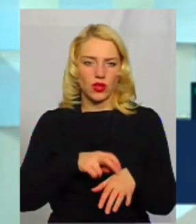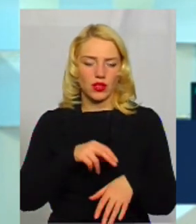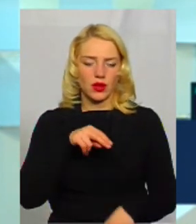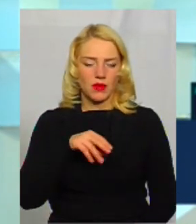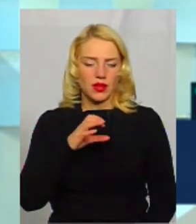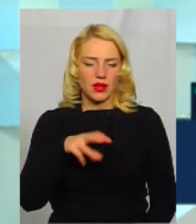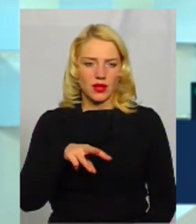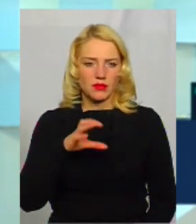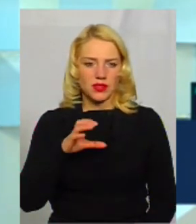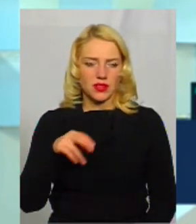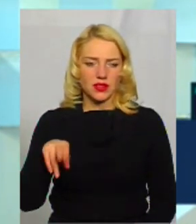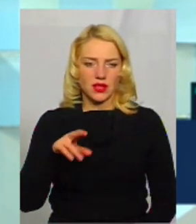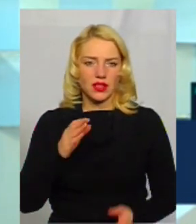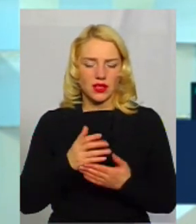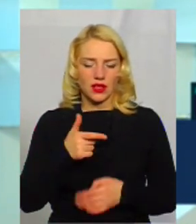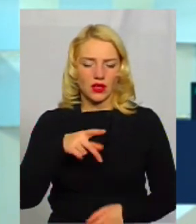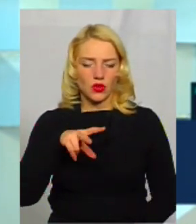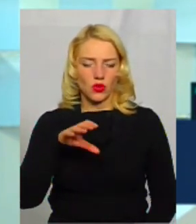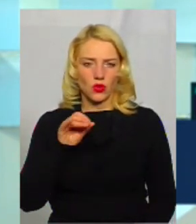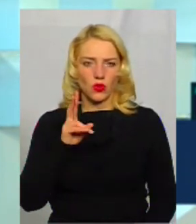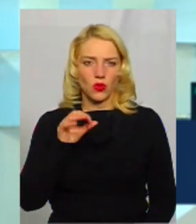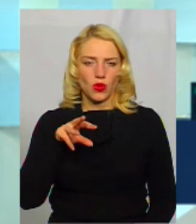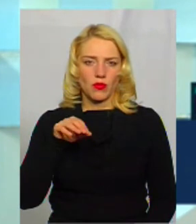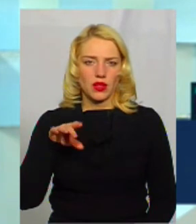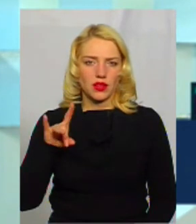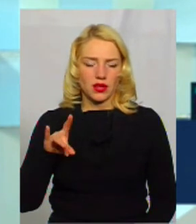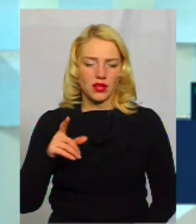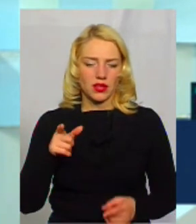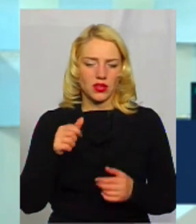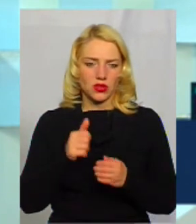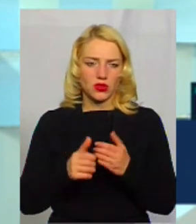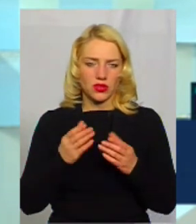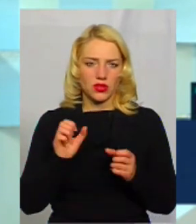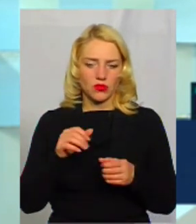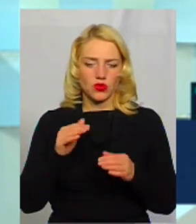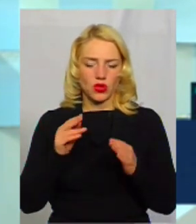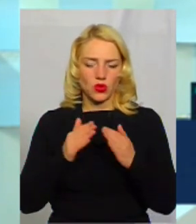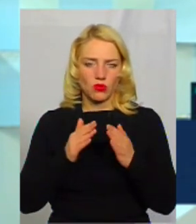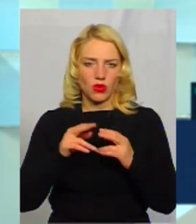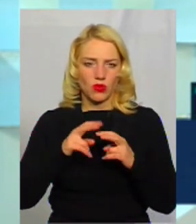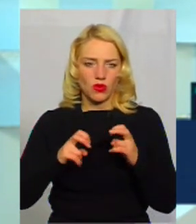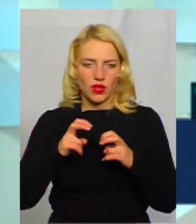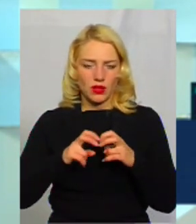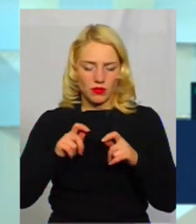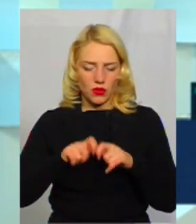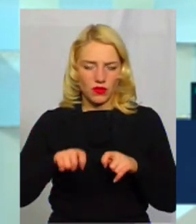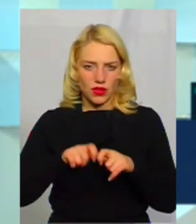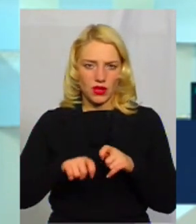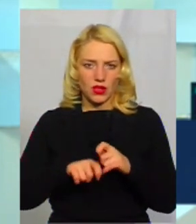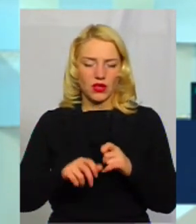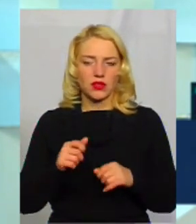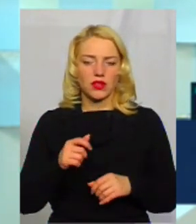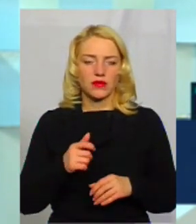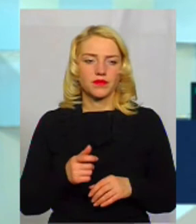Є глюкометри. Глюкометри, де ви можете самі вдома вимірювати щоден, а навіть двічі, тричі на день аналіз